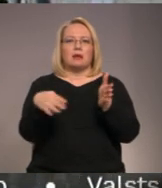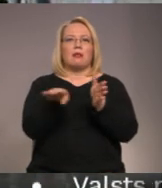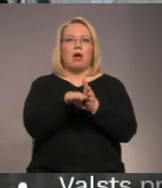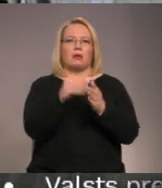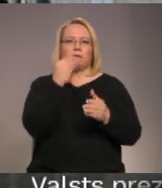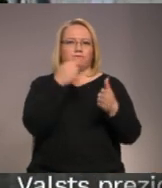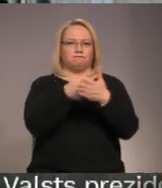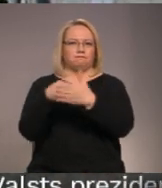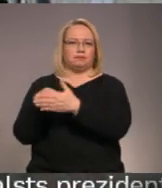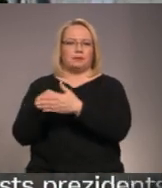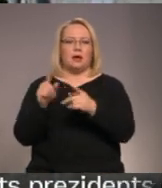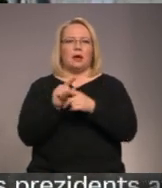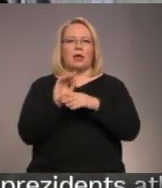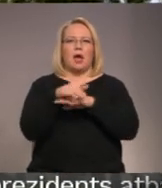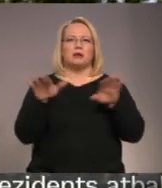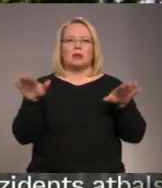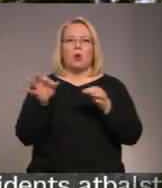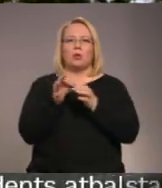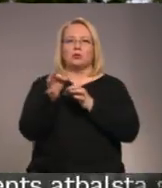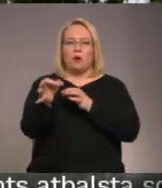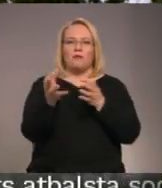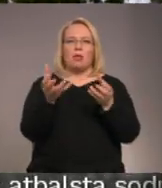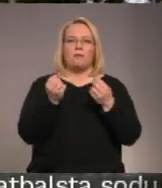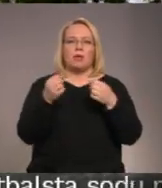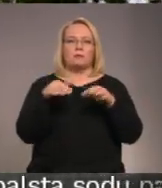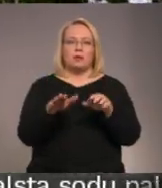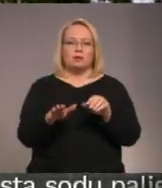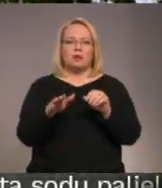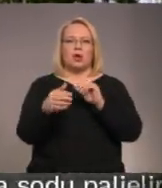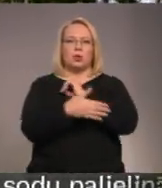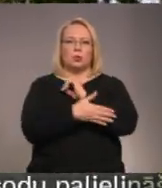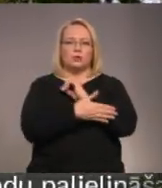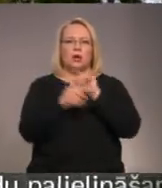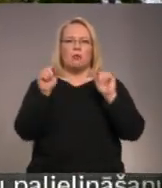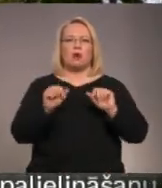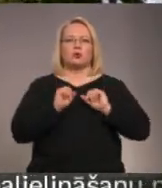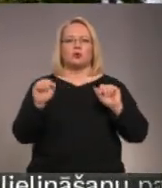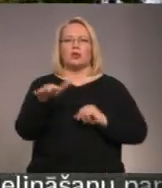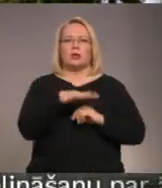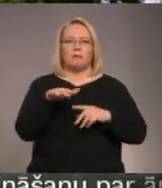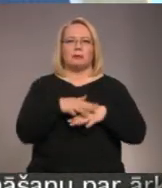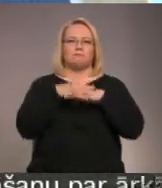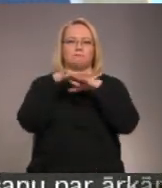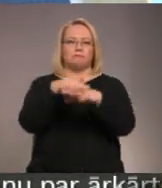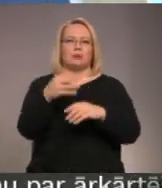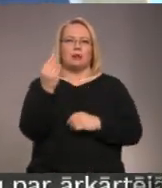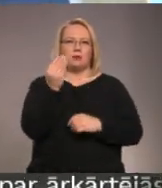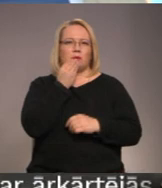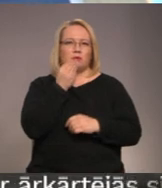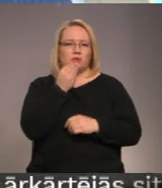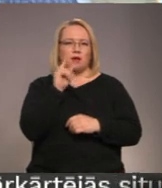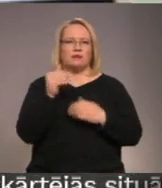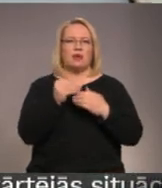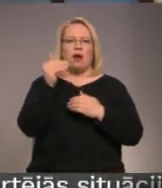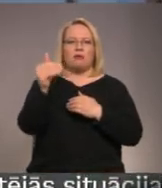arī aizkrauklis novadā jau pieņemts lēmums trūcīgajām maznodrošinātajām ģimenēm pārskaitīt pusdienu naudu par visu